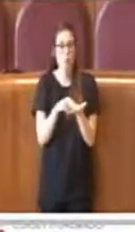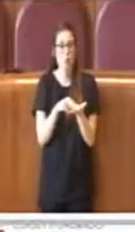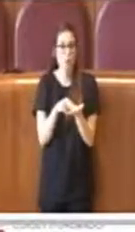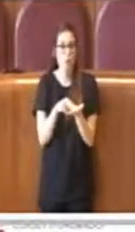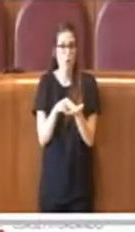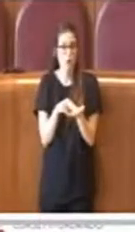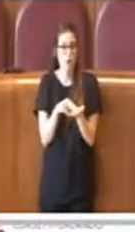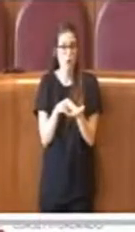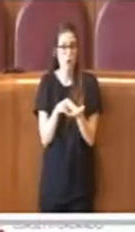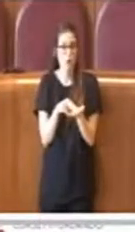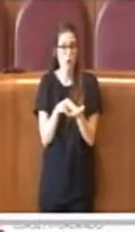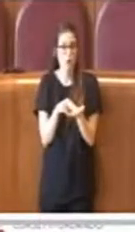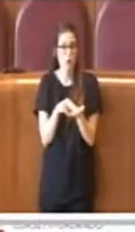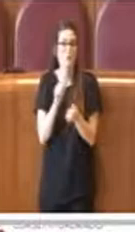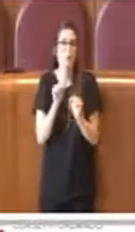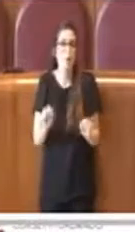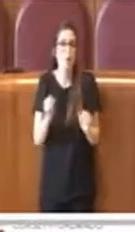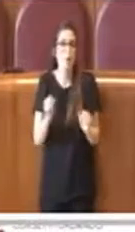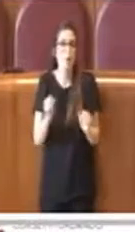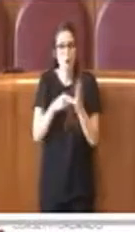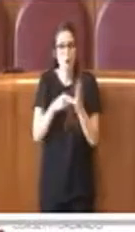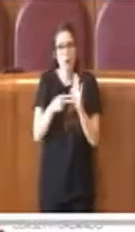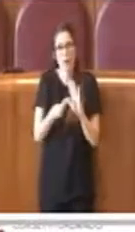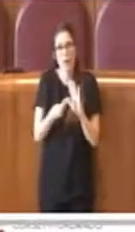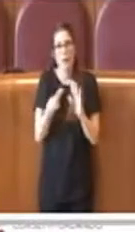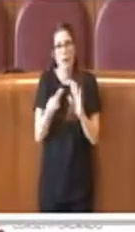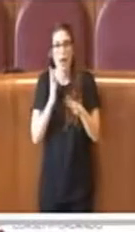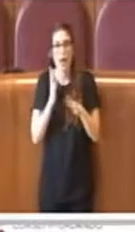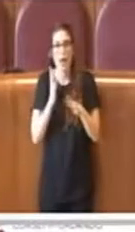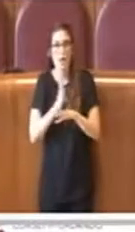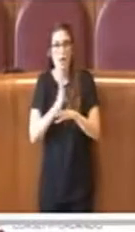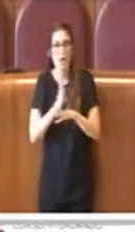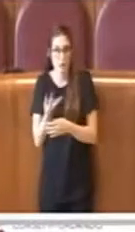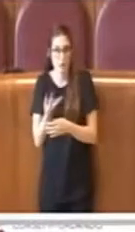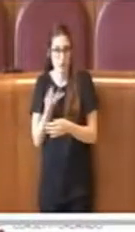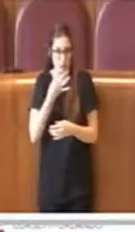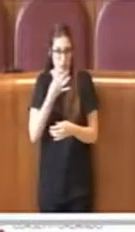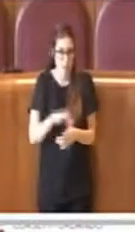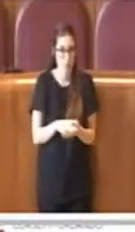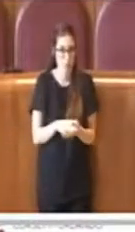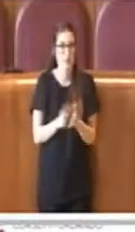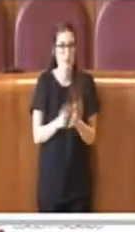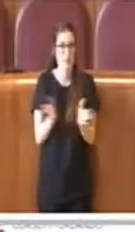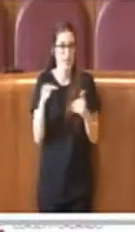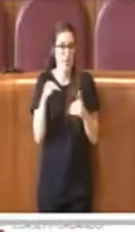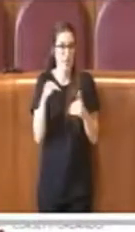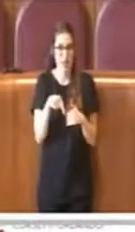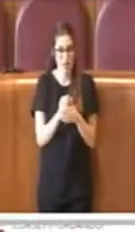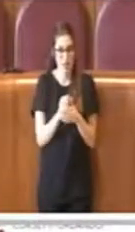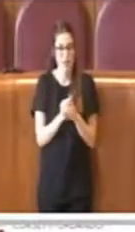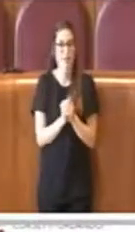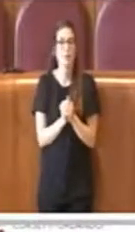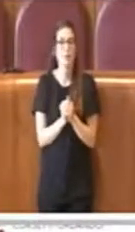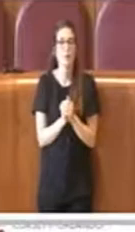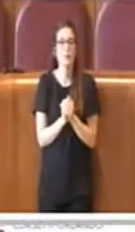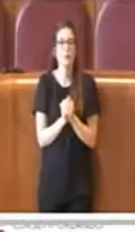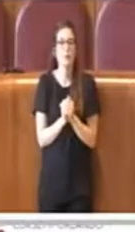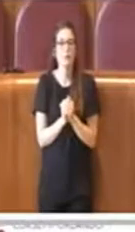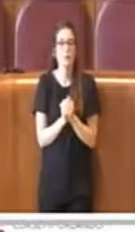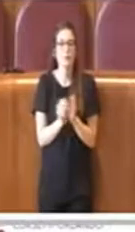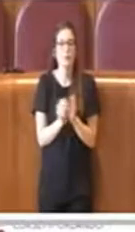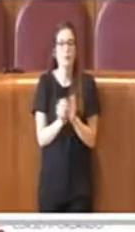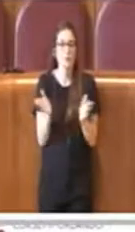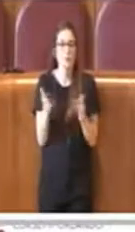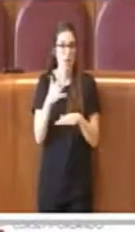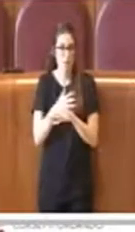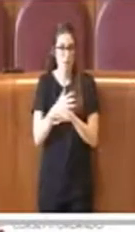fatto possono esserci problemi di accesso.